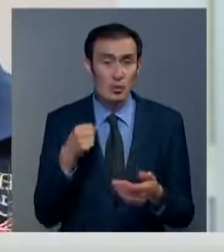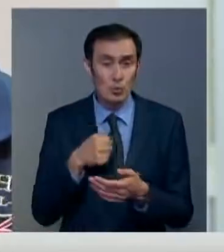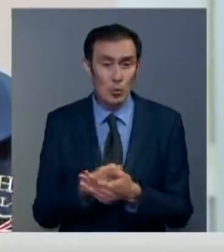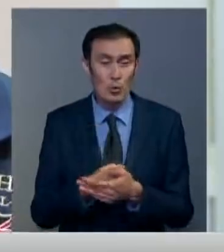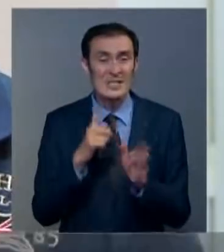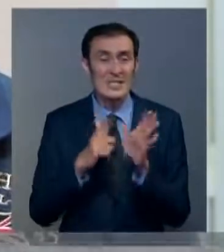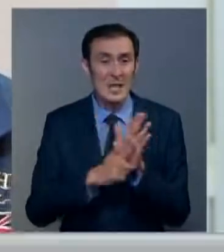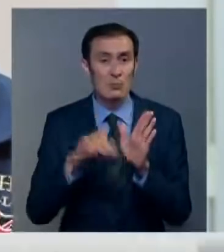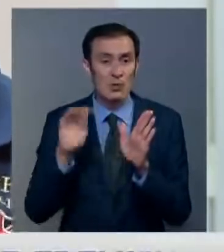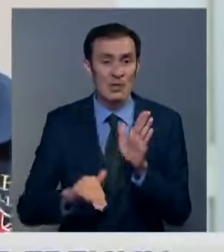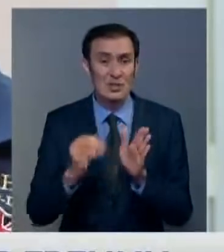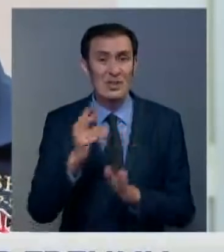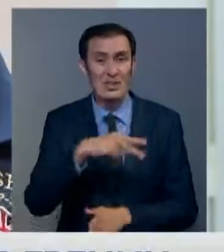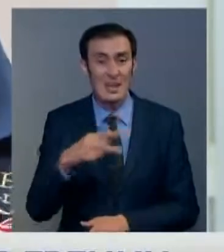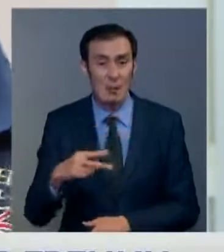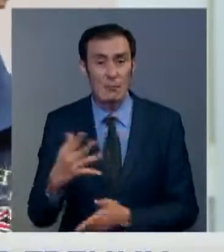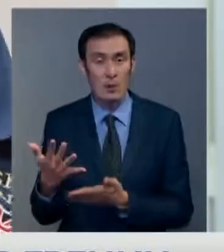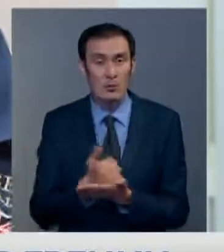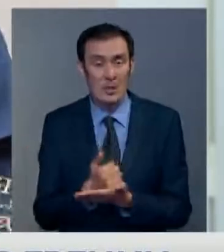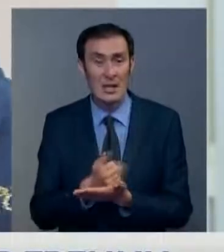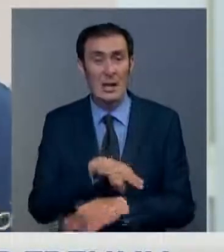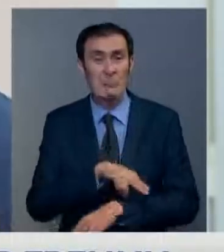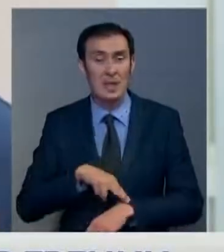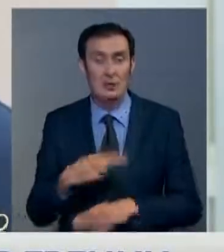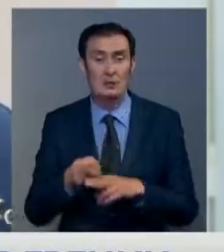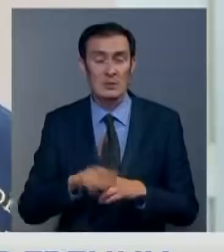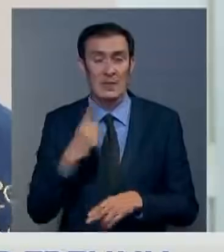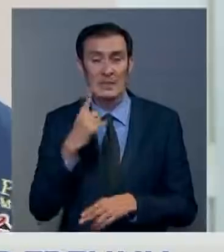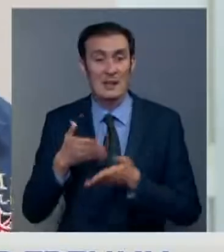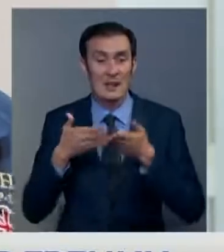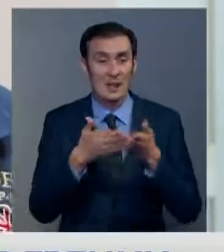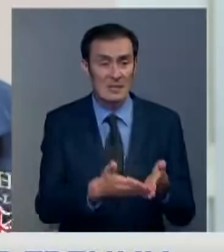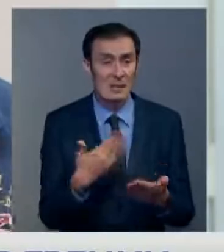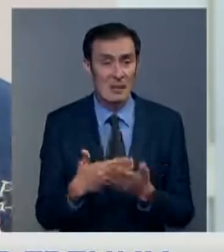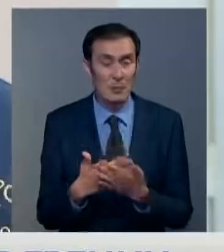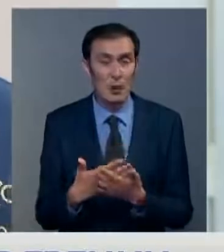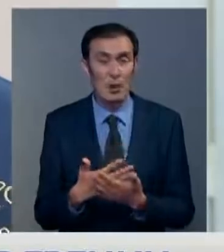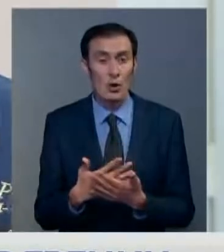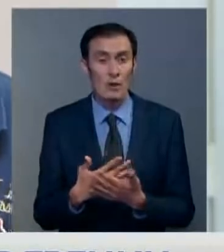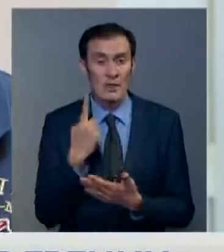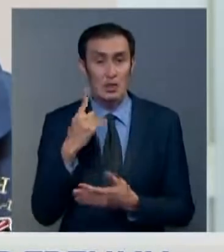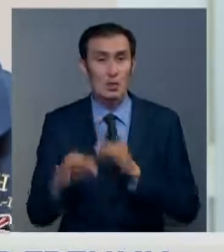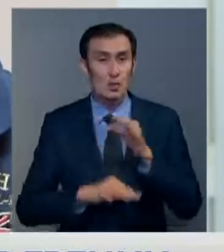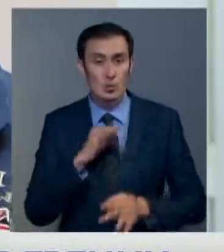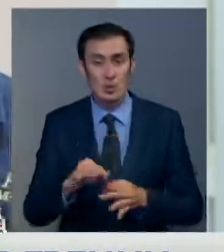до 7 тысяч евро получает капитан за один рейс, который длится чуть больше суток.